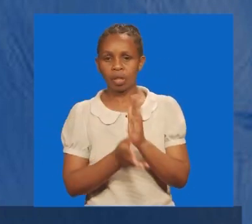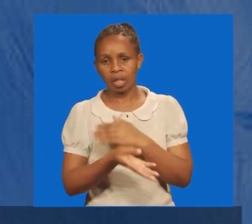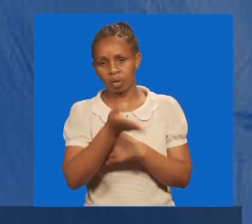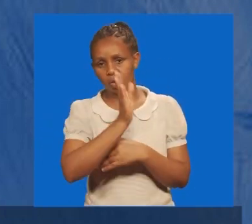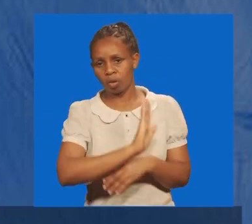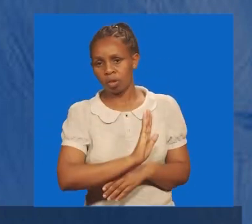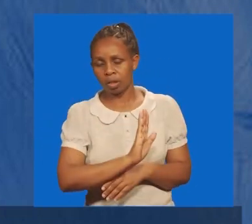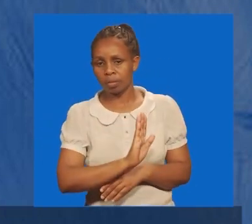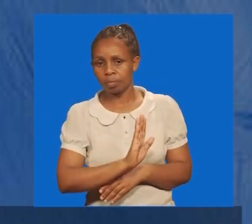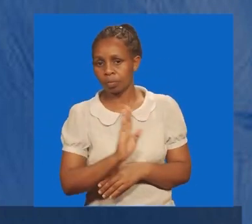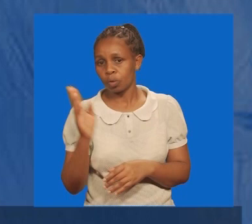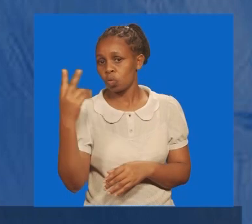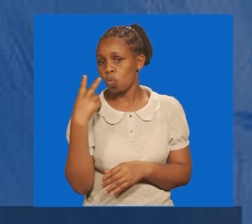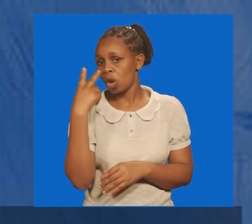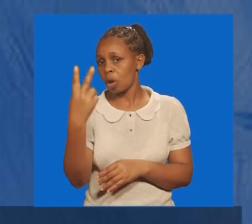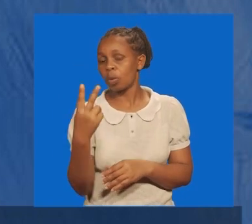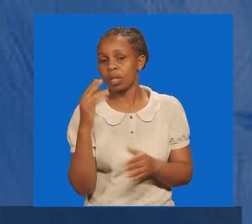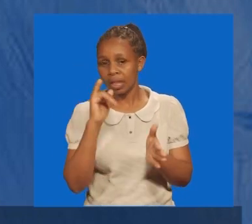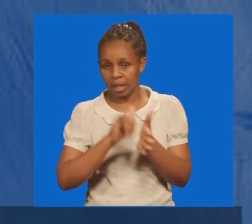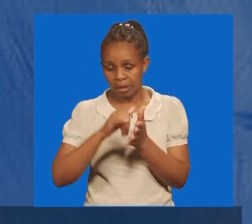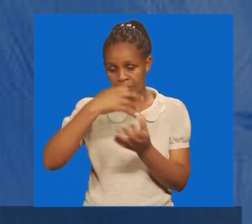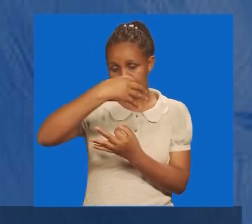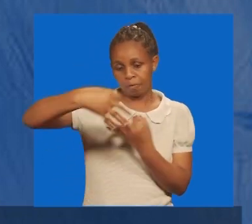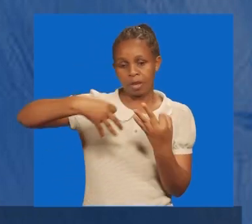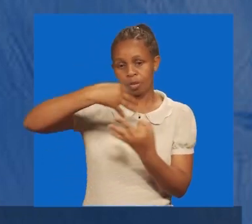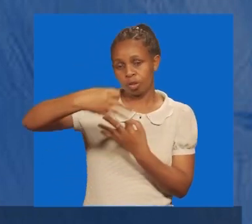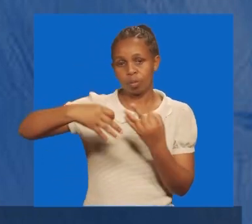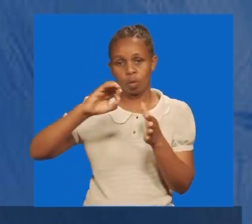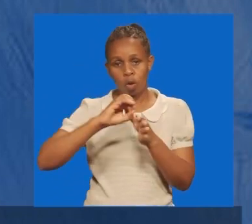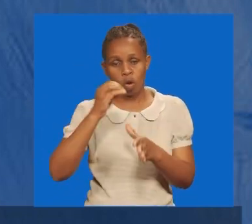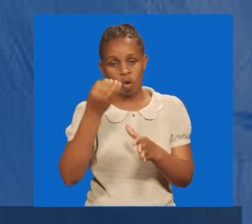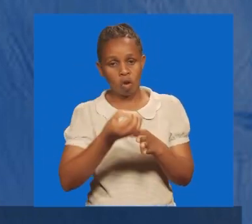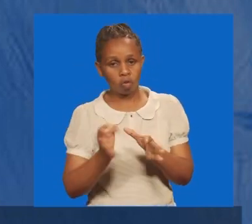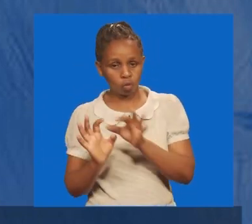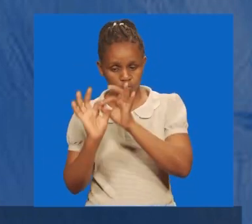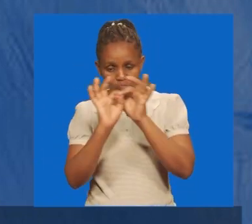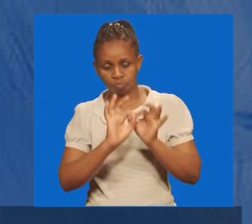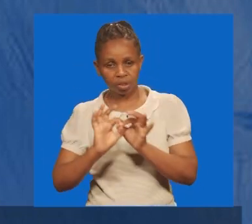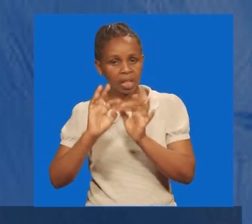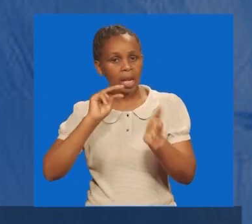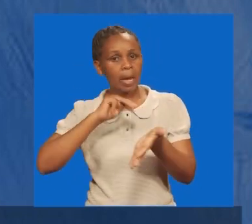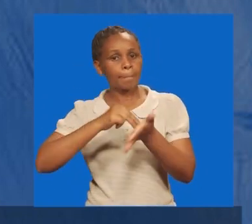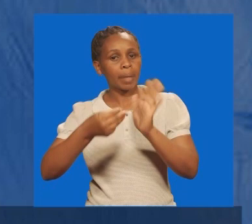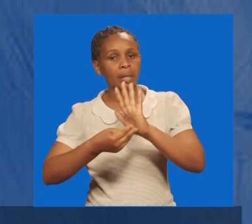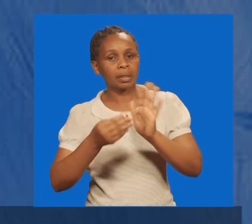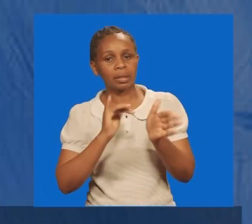Kwa hivyo, unahana ya kwamba, fellowship ama ushirika, unamanisha,